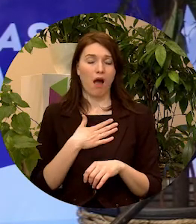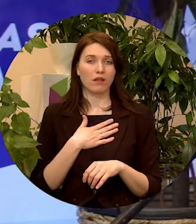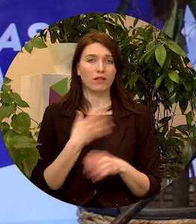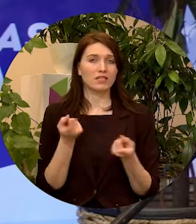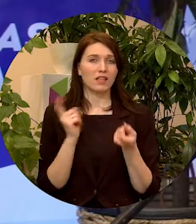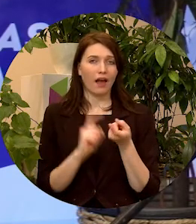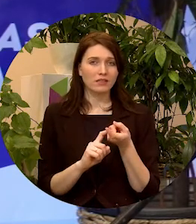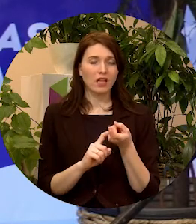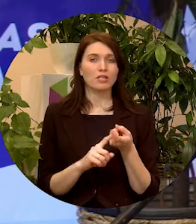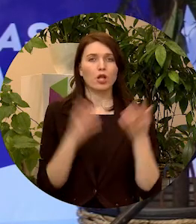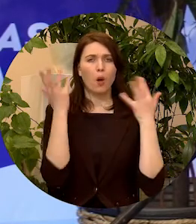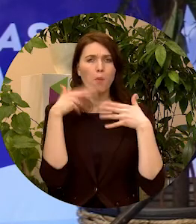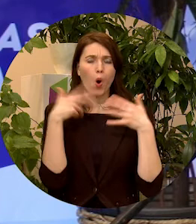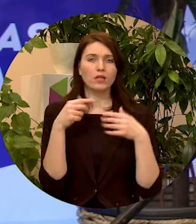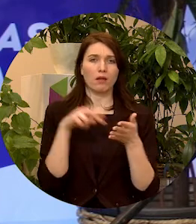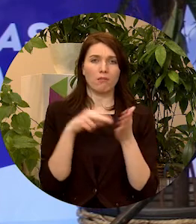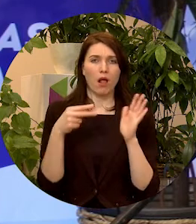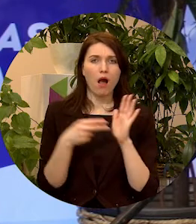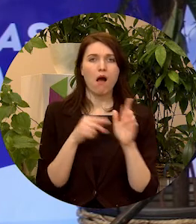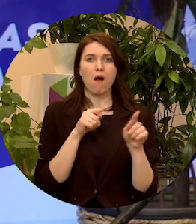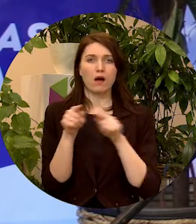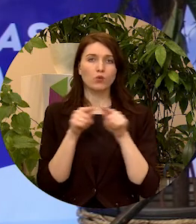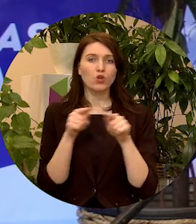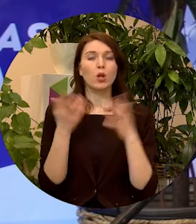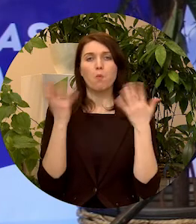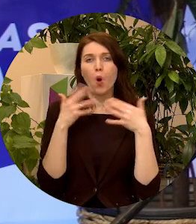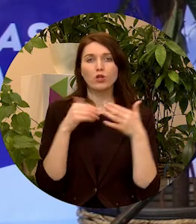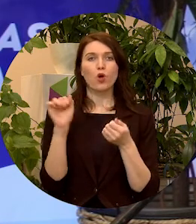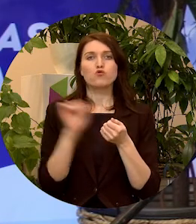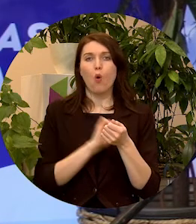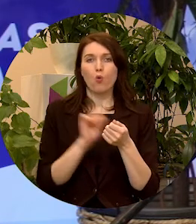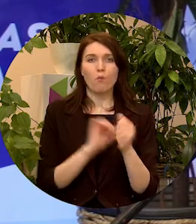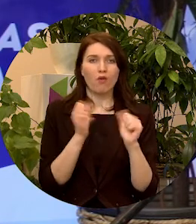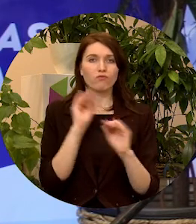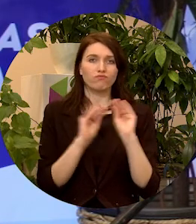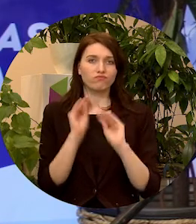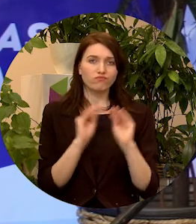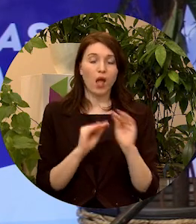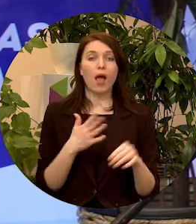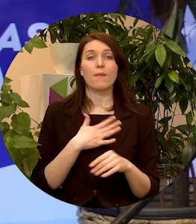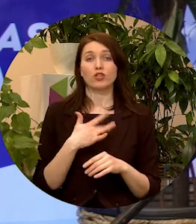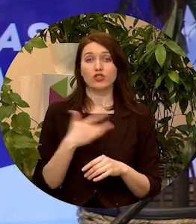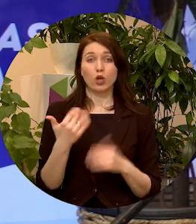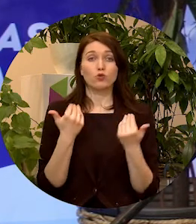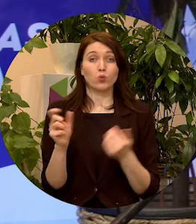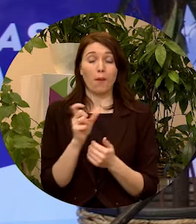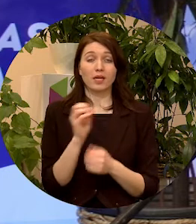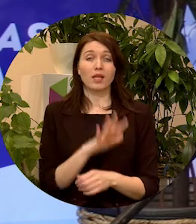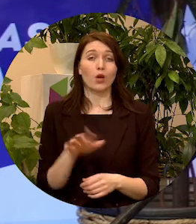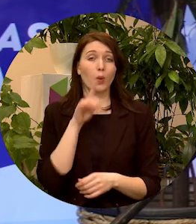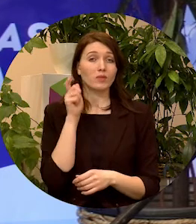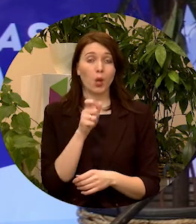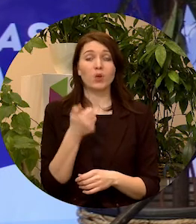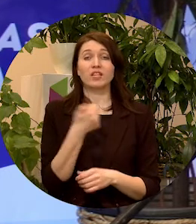politikas plānošanu un politikas dokumentu veidošanu. Man šobrīd, Eiropas